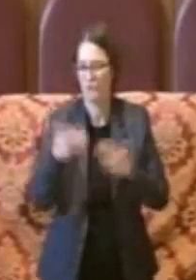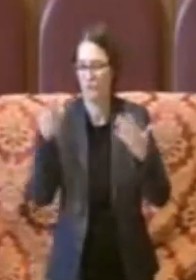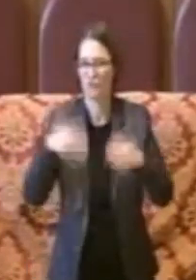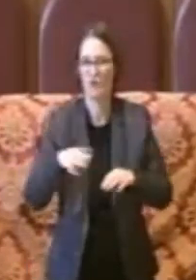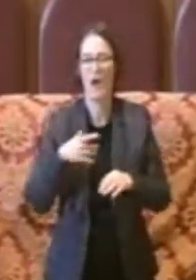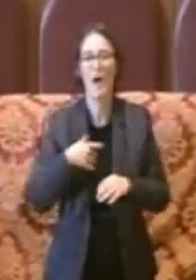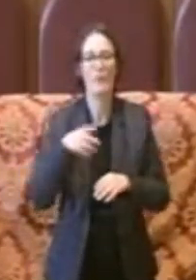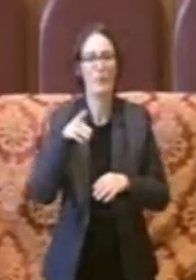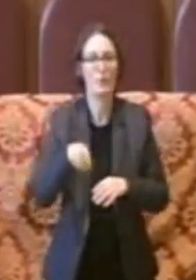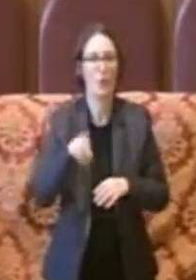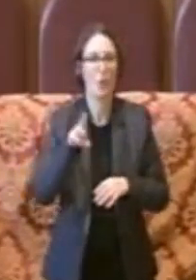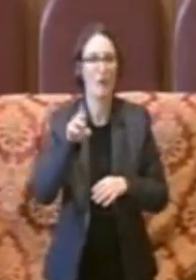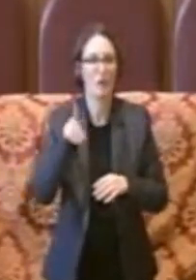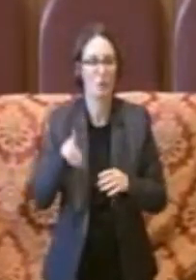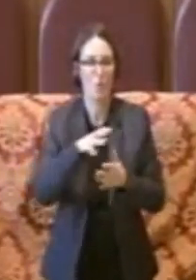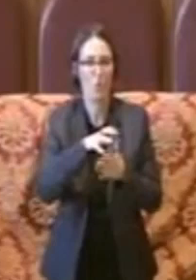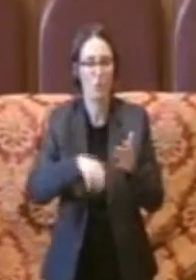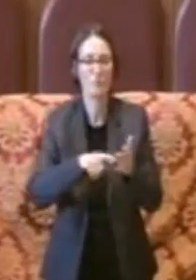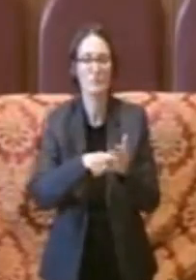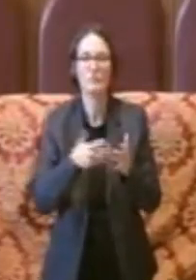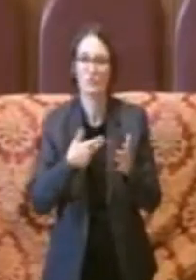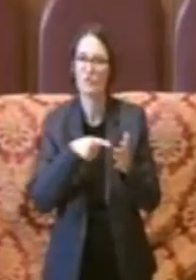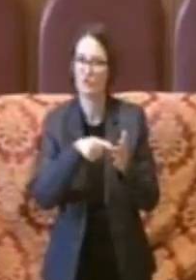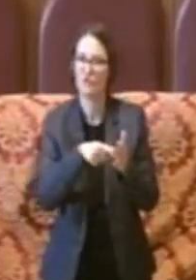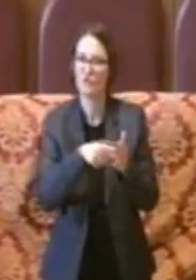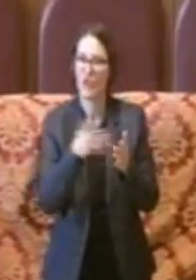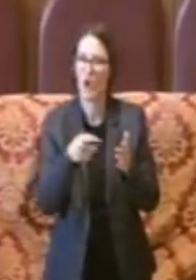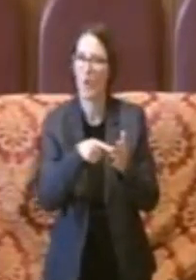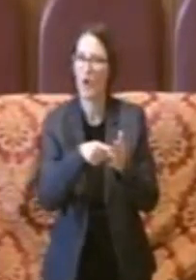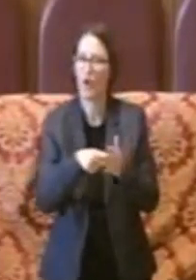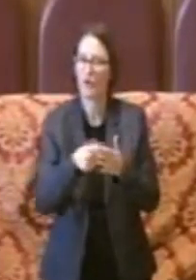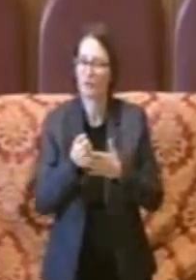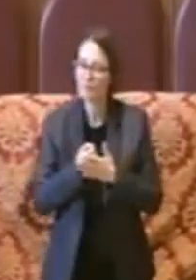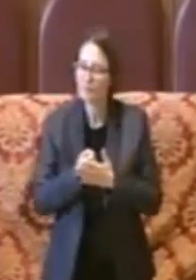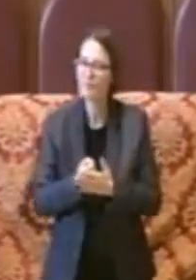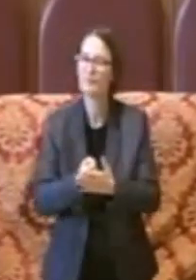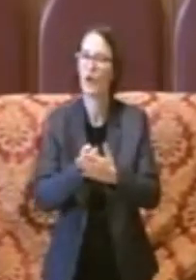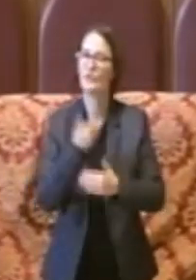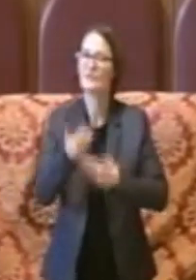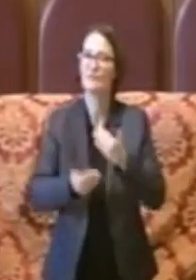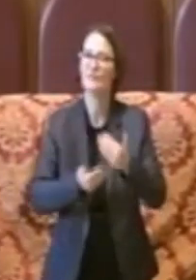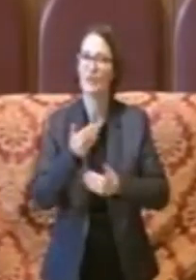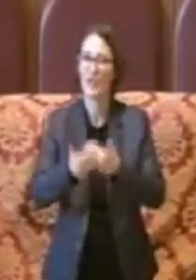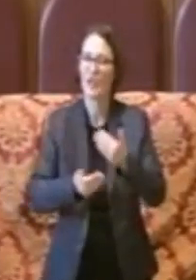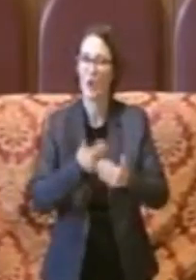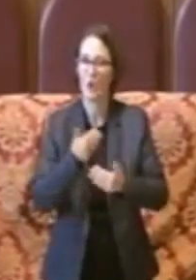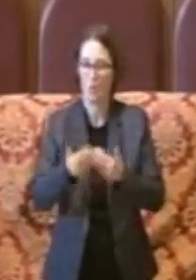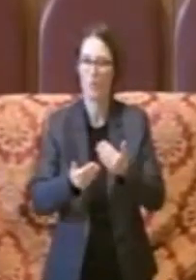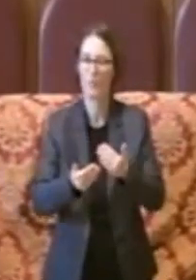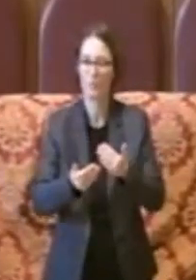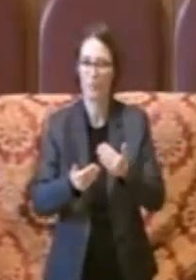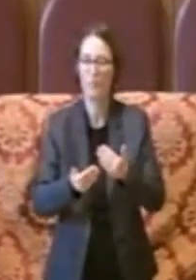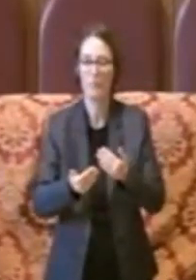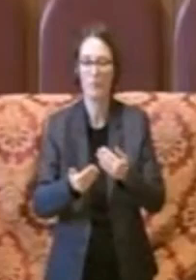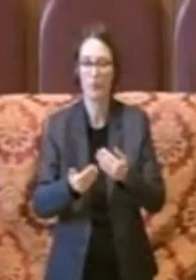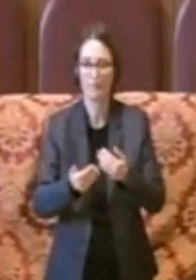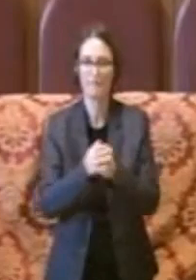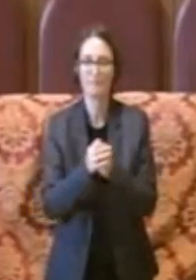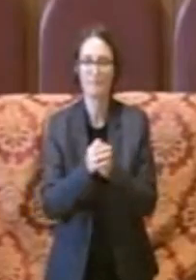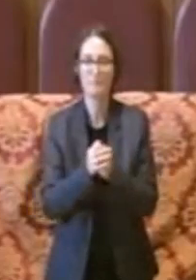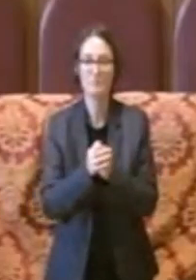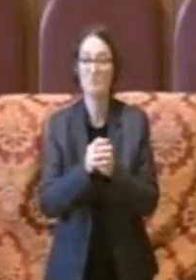programmazione un indirizzo per rafforzare questo sviluppo e proseguire sull'evoluzione. Il